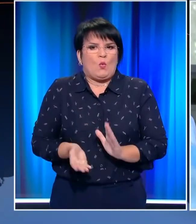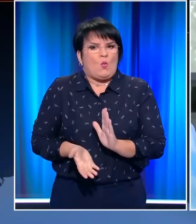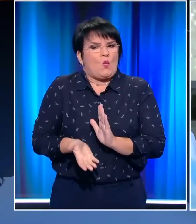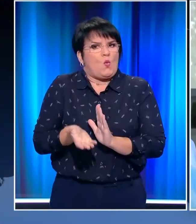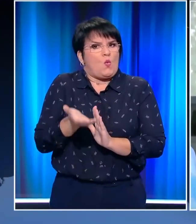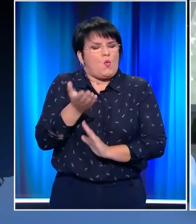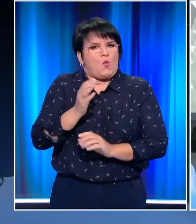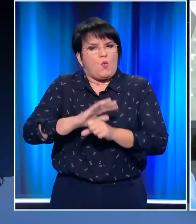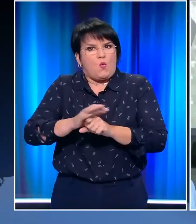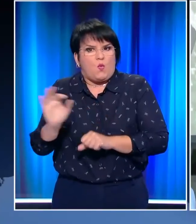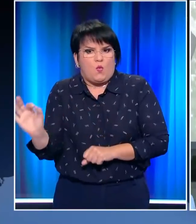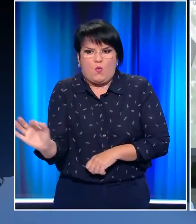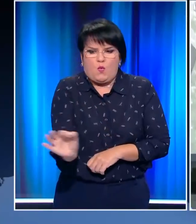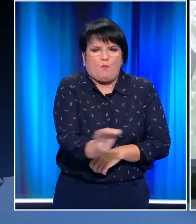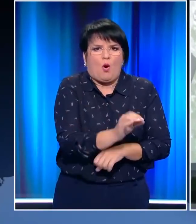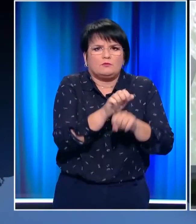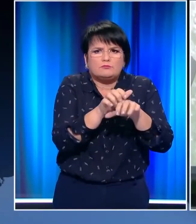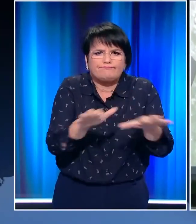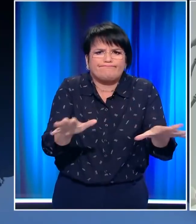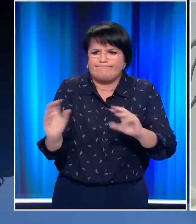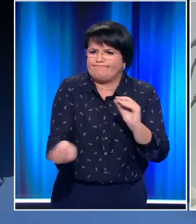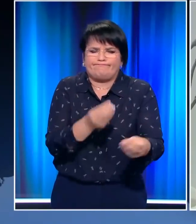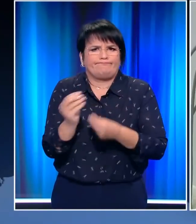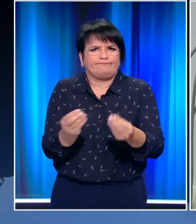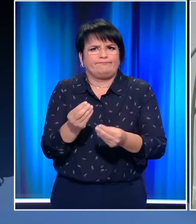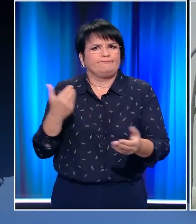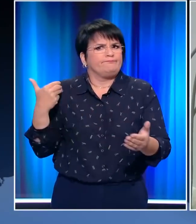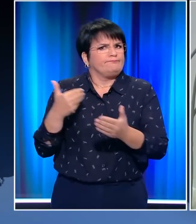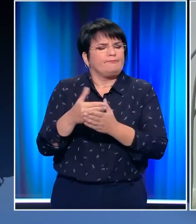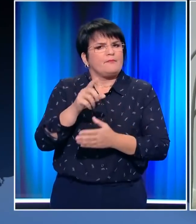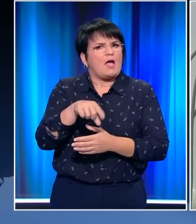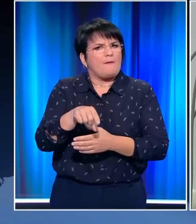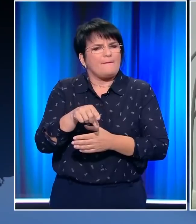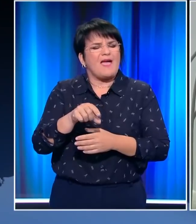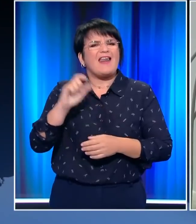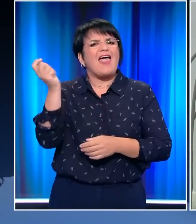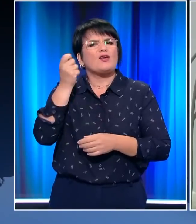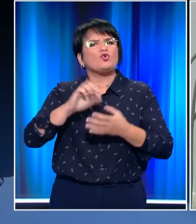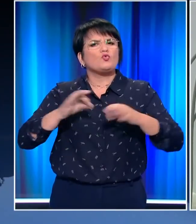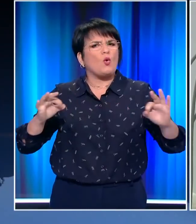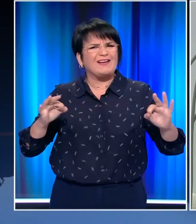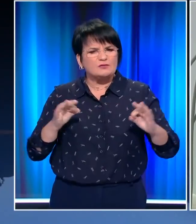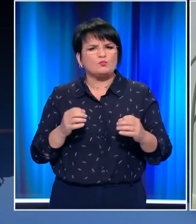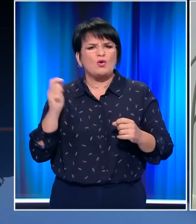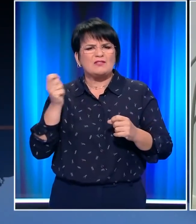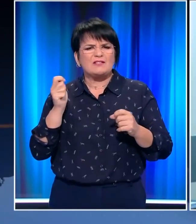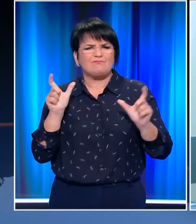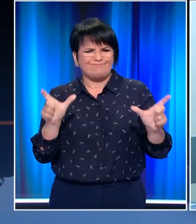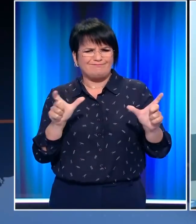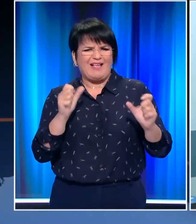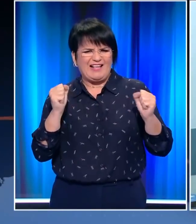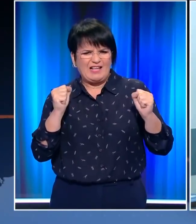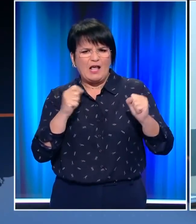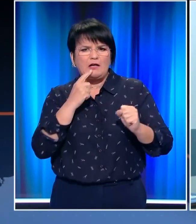Υπότιτλοι AUTHORWAVE Το τελευταίο 24 όρο εωδή κατέκραψε 286 νέα κρούσματα